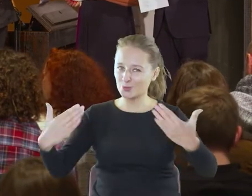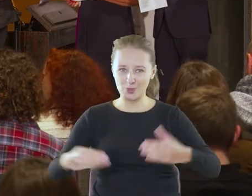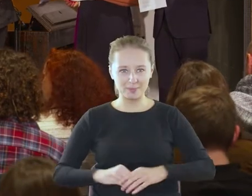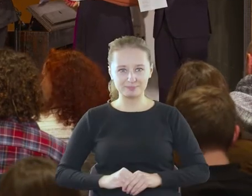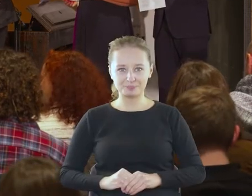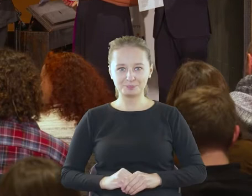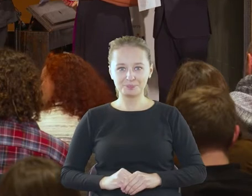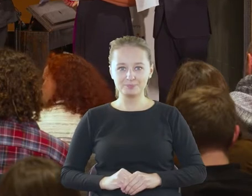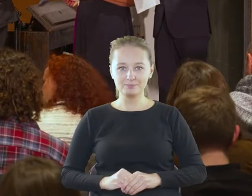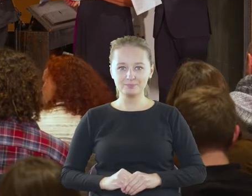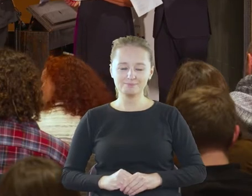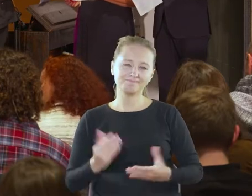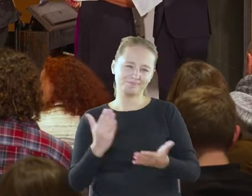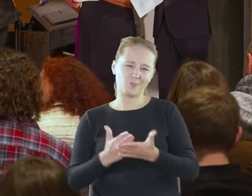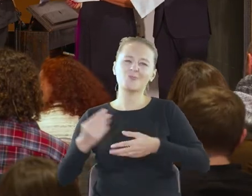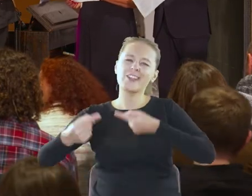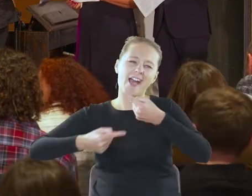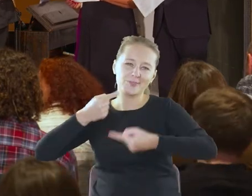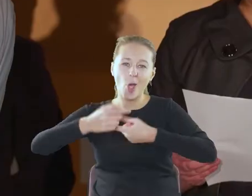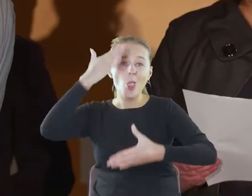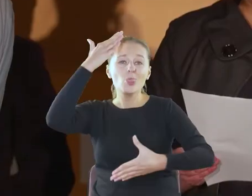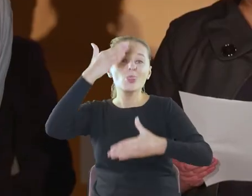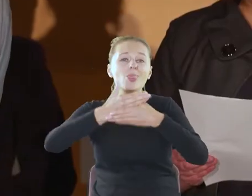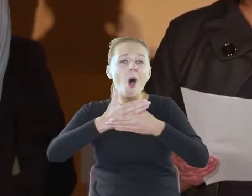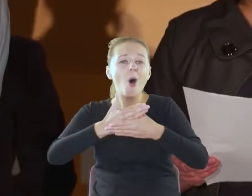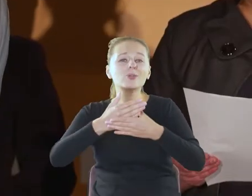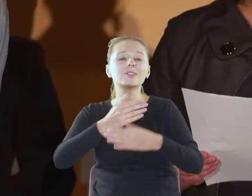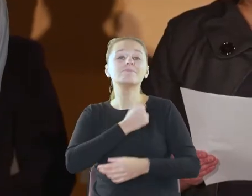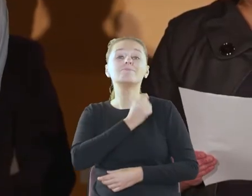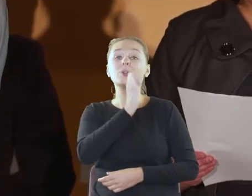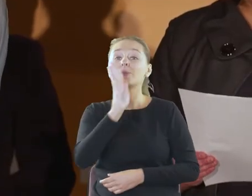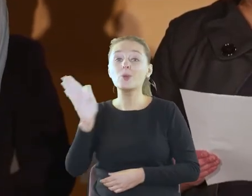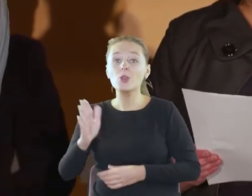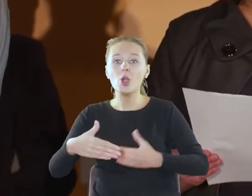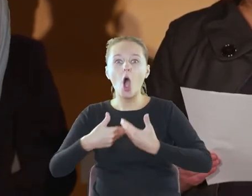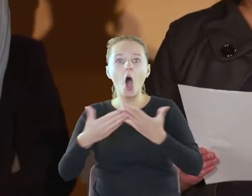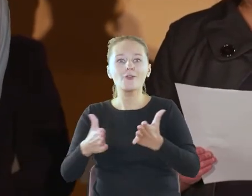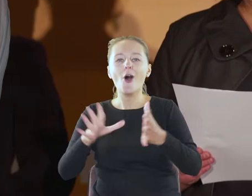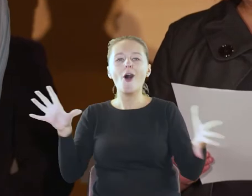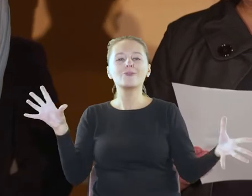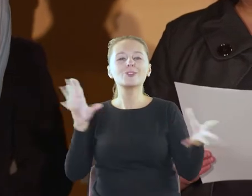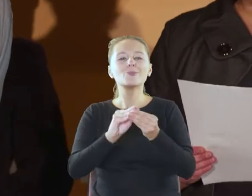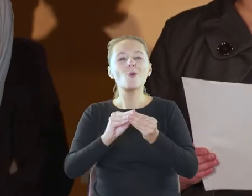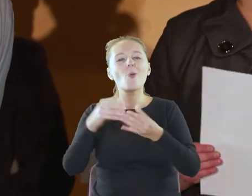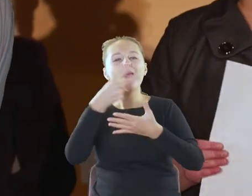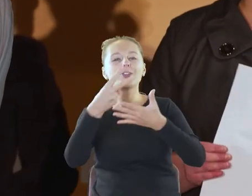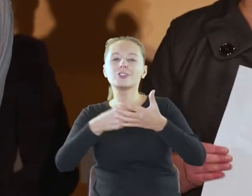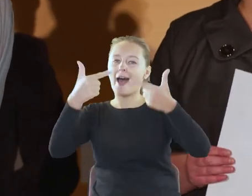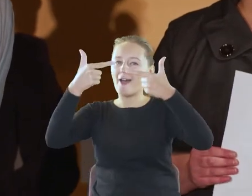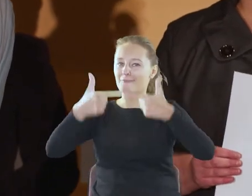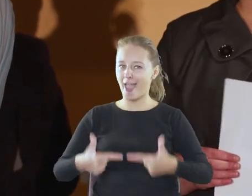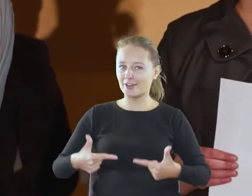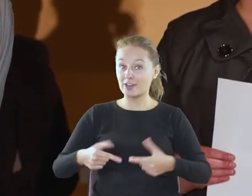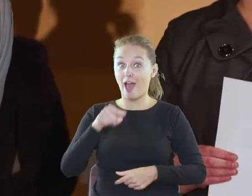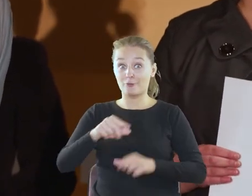Tradycyjnie już Noc Bibliotek otwieramy wspólnym czytaniem wiersza. W tym roku